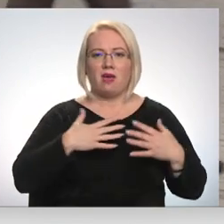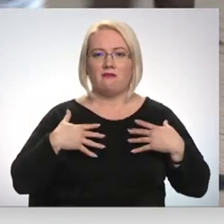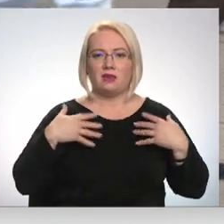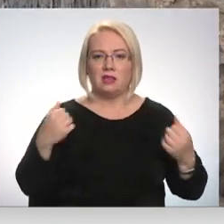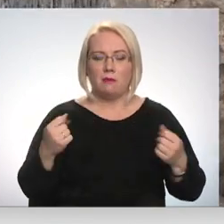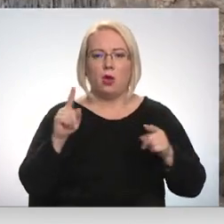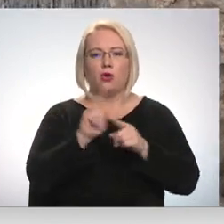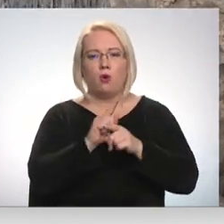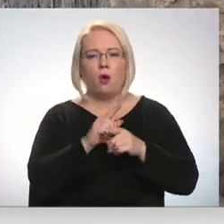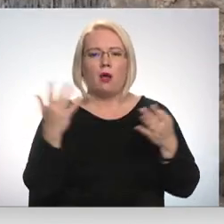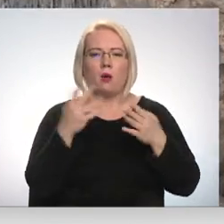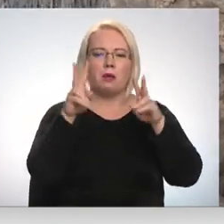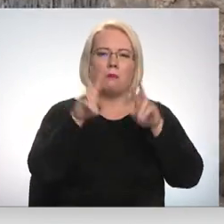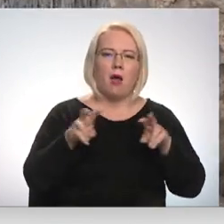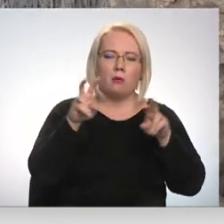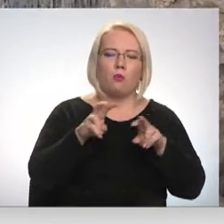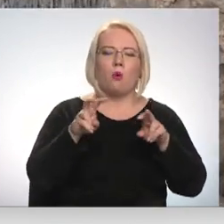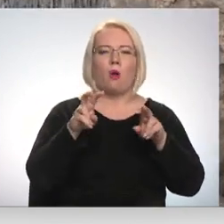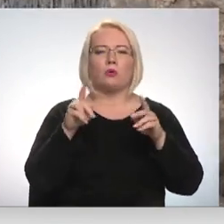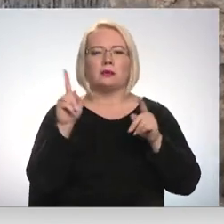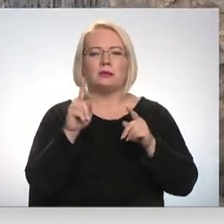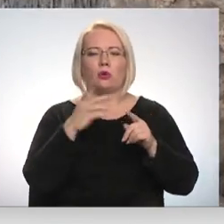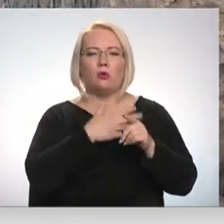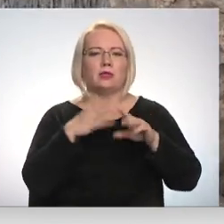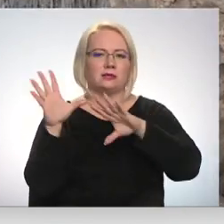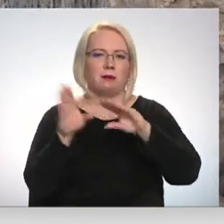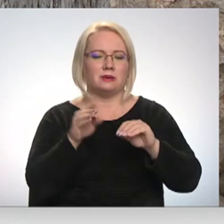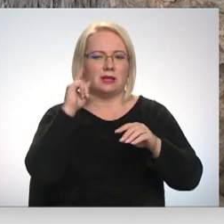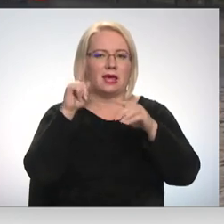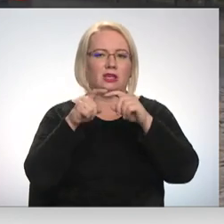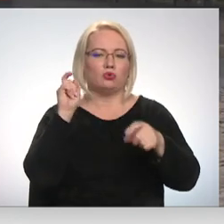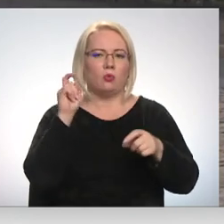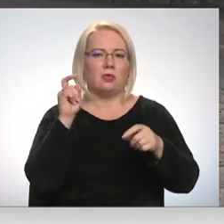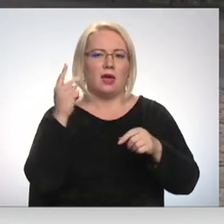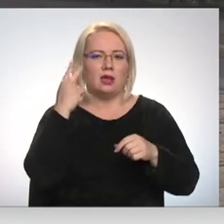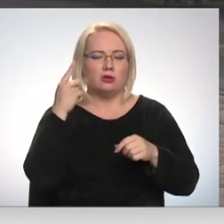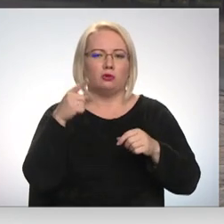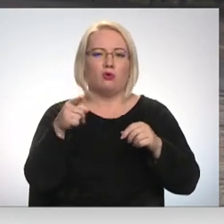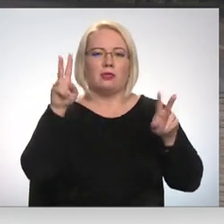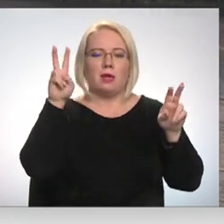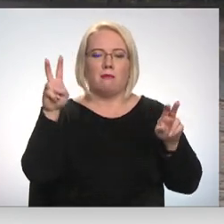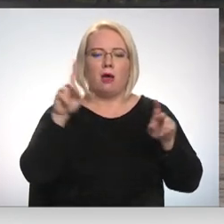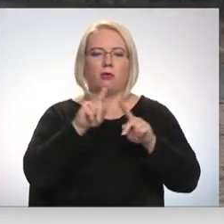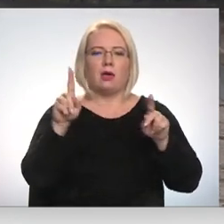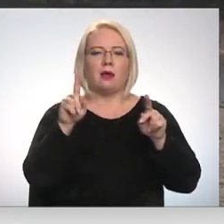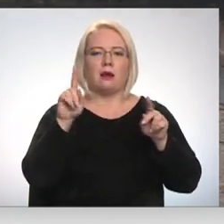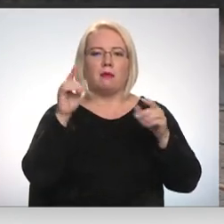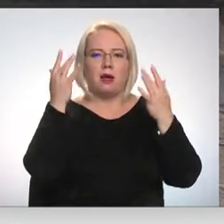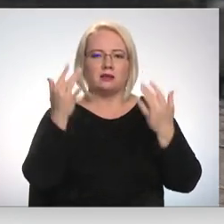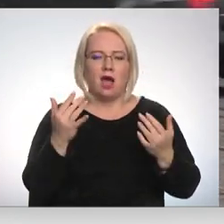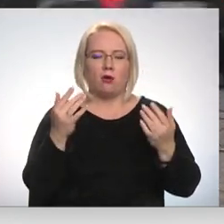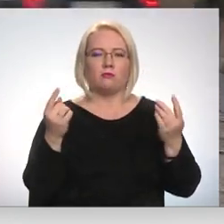profilaktiski pasākumu un veselīgs dzīvesveids būtiski samazina insulta risku. Par šo tematu atklāta kampaņa Laiks ir dzīvība.